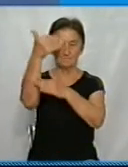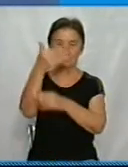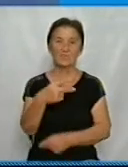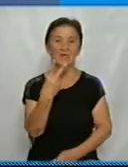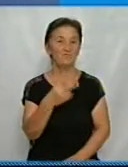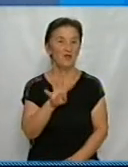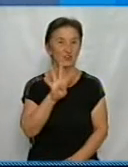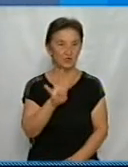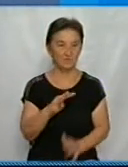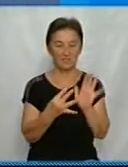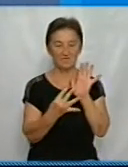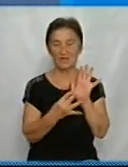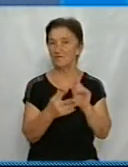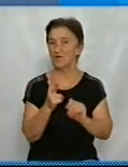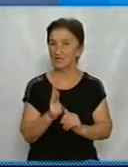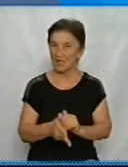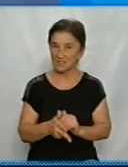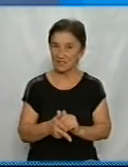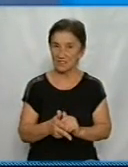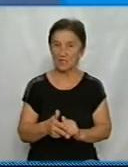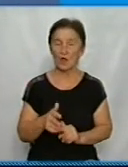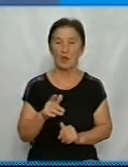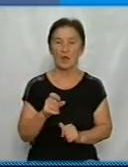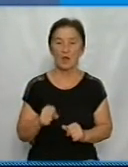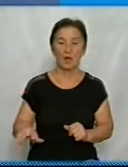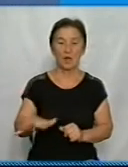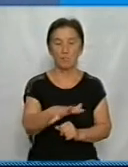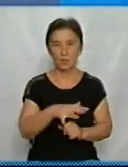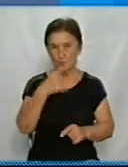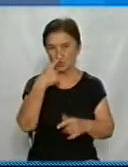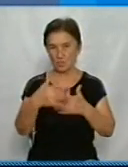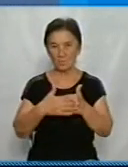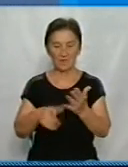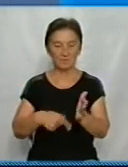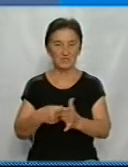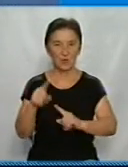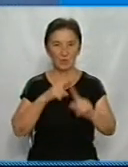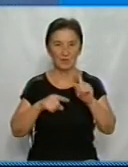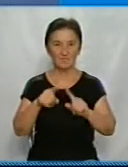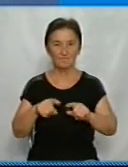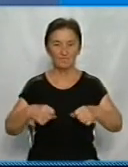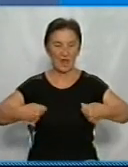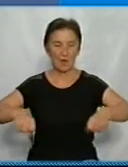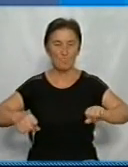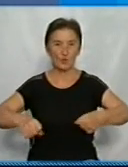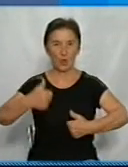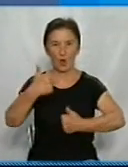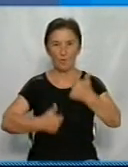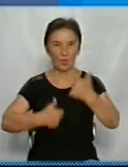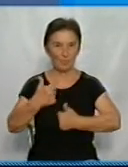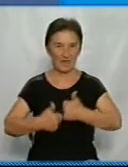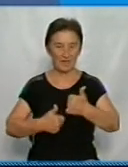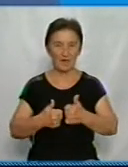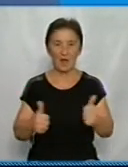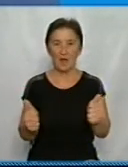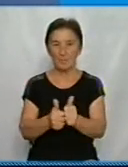Незалежності. 9.30 з гаю десантників до площі перед міською радою вирушують автомотопробіг. О 17-й годині